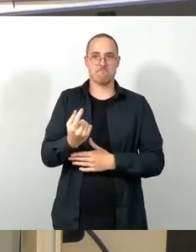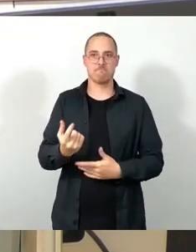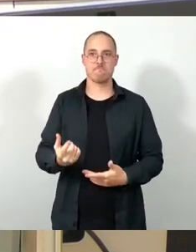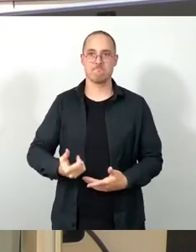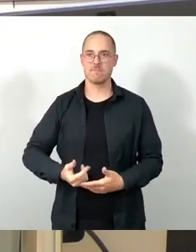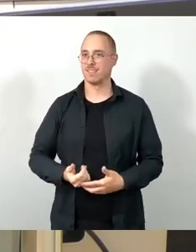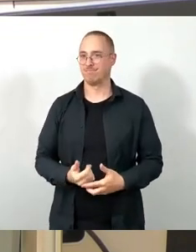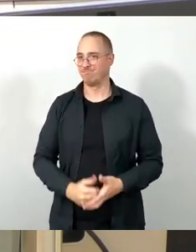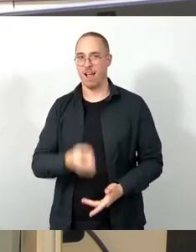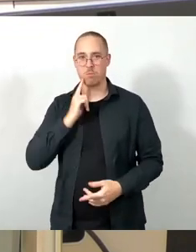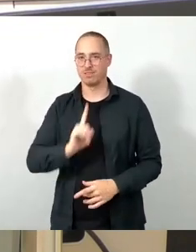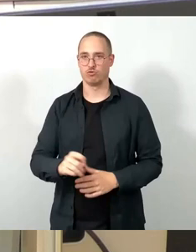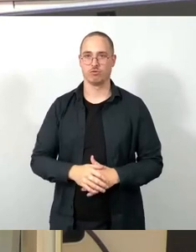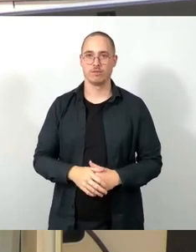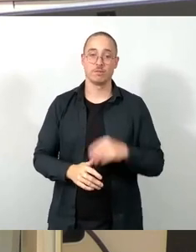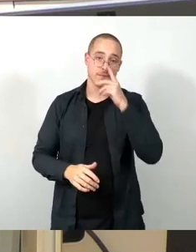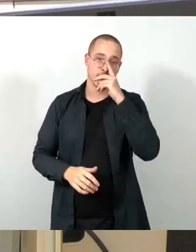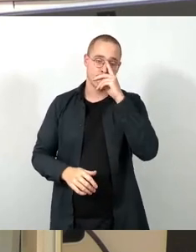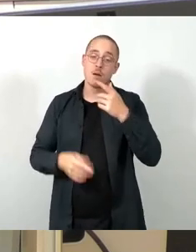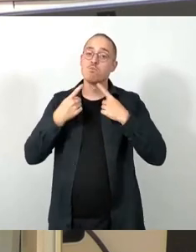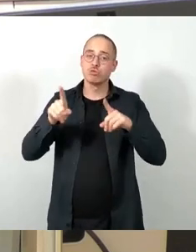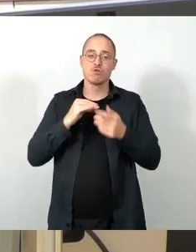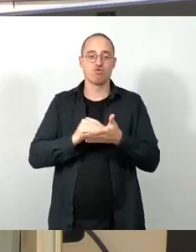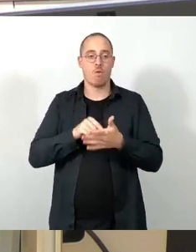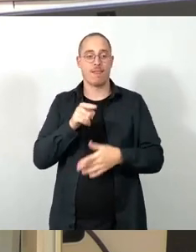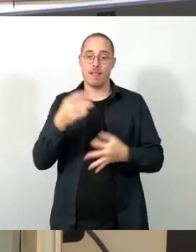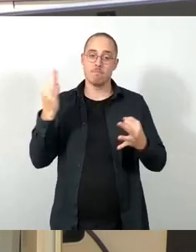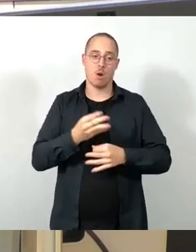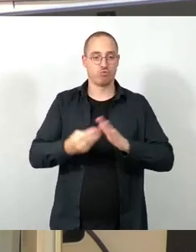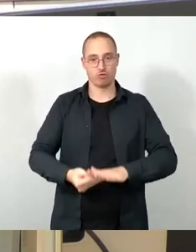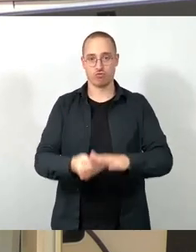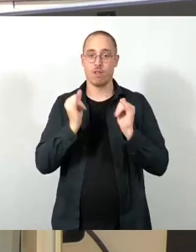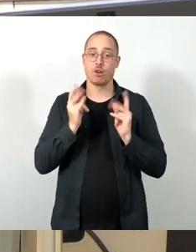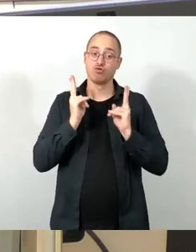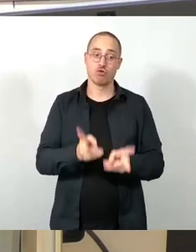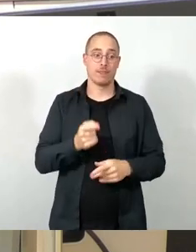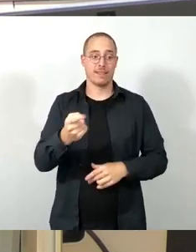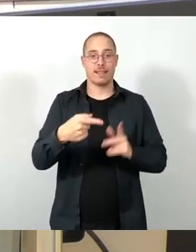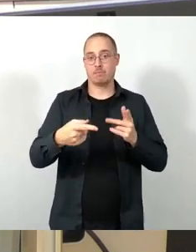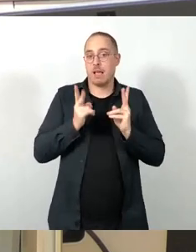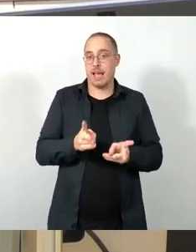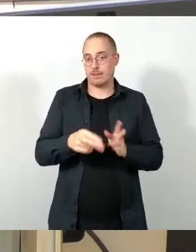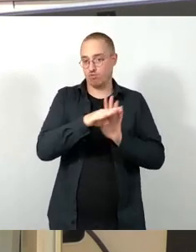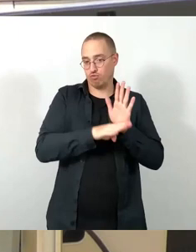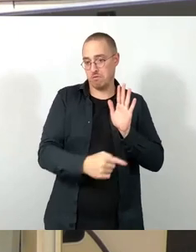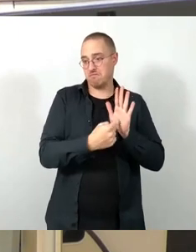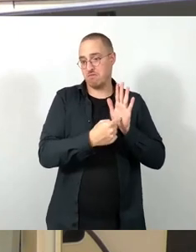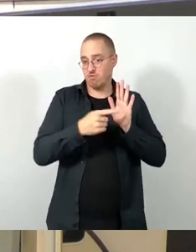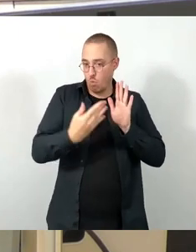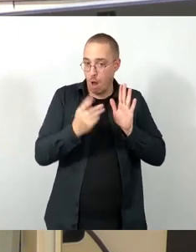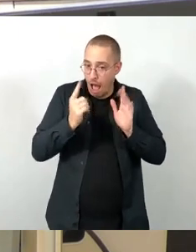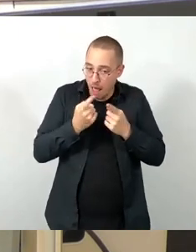Insbesondere vor dem Hintergrund der geänderten Rechtslage, die uns dazu zwingt, sozialversicherungspflichtige Beschäftigung in den Musikschulen anzubieten.